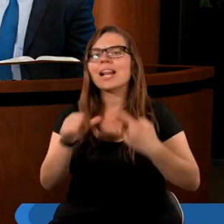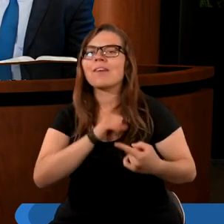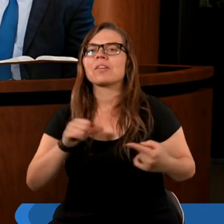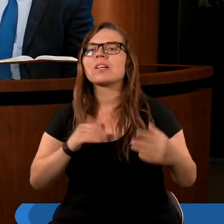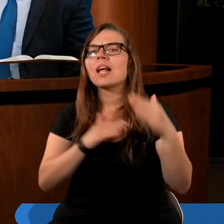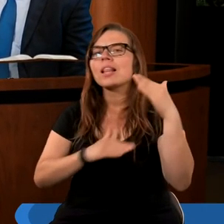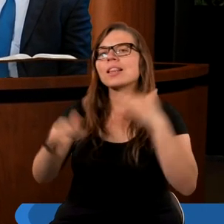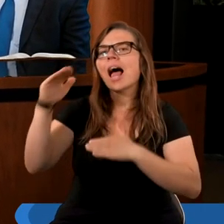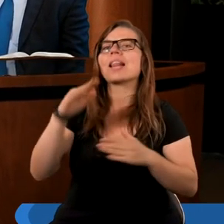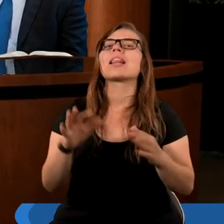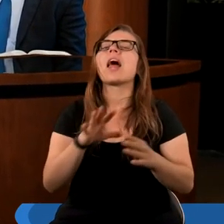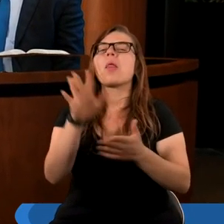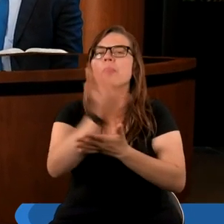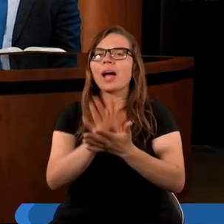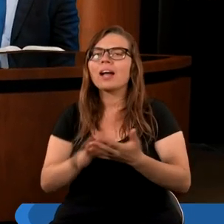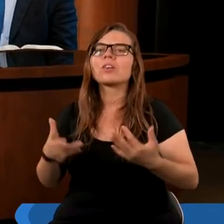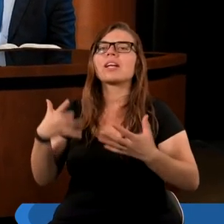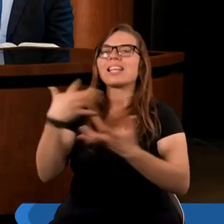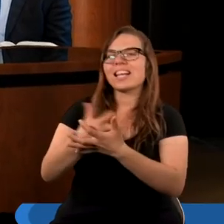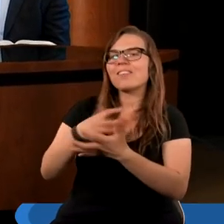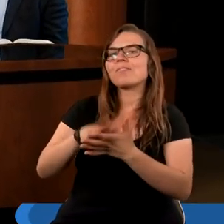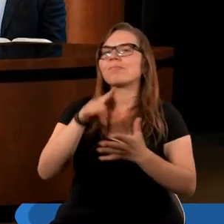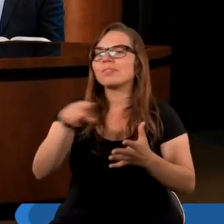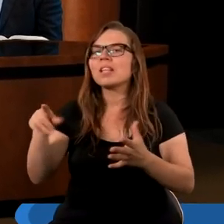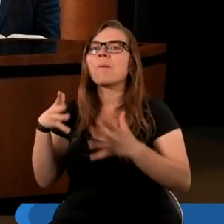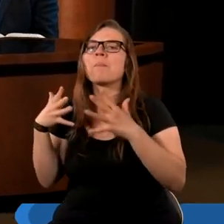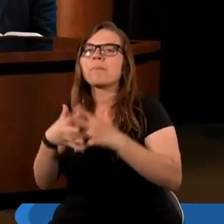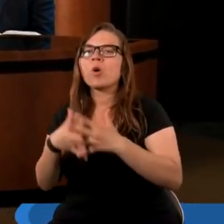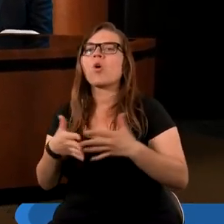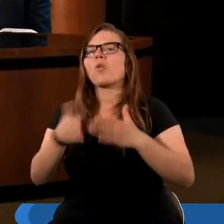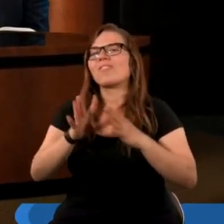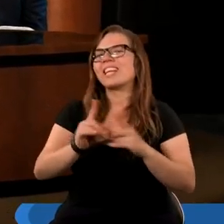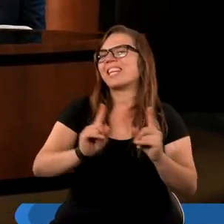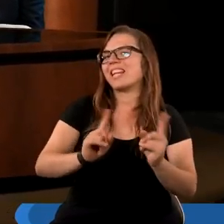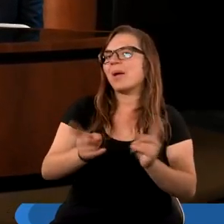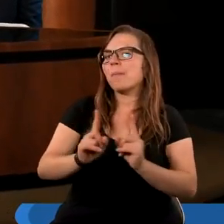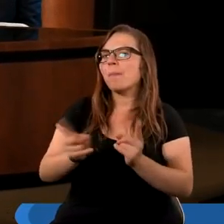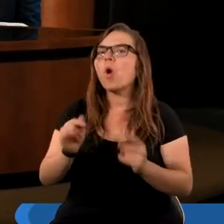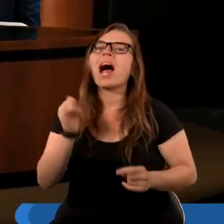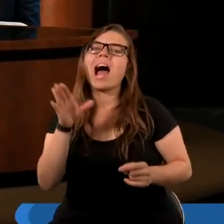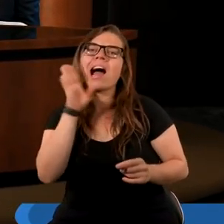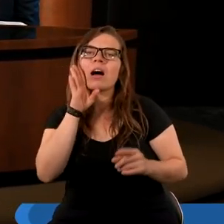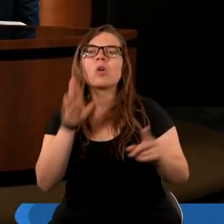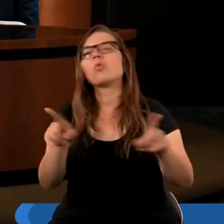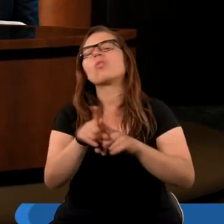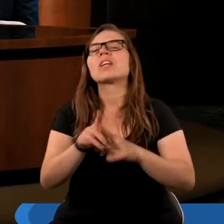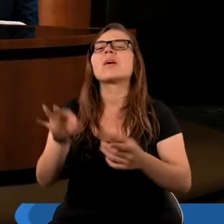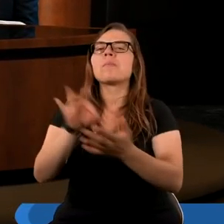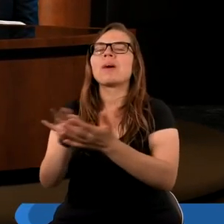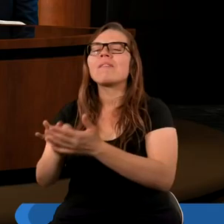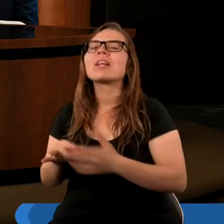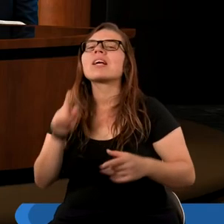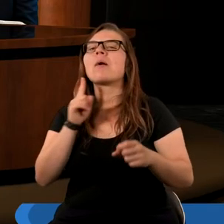się nad treścią zawartą w proroctwach, ukrytą w symbolach, jak również w pewnych